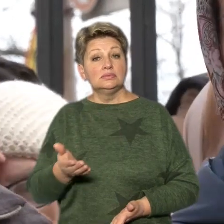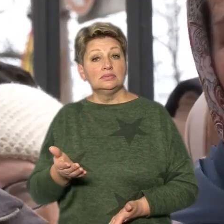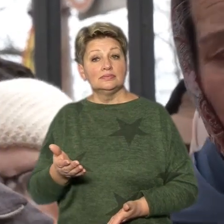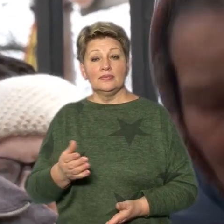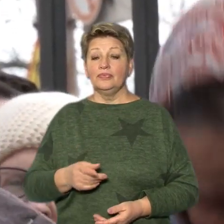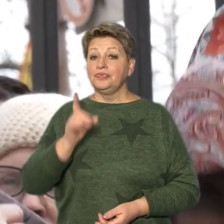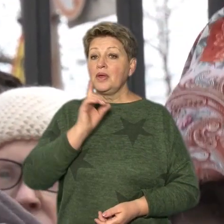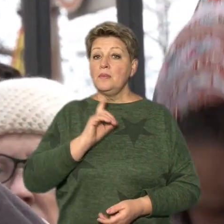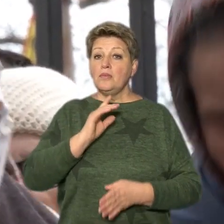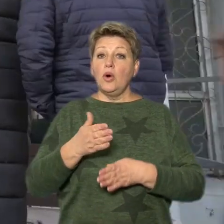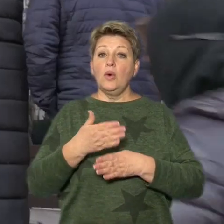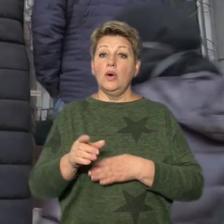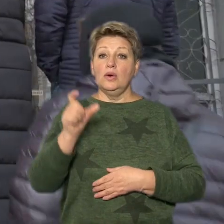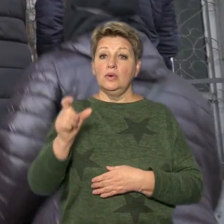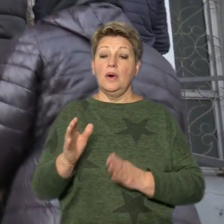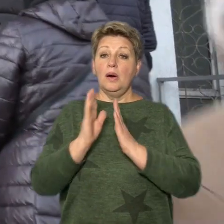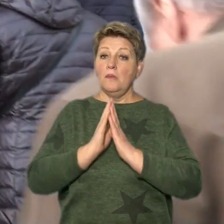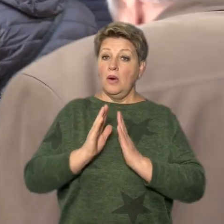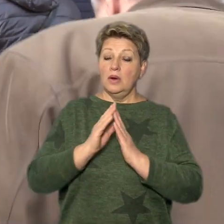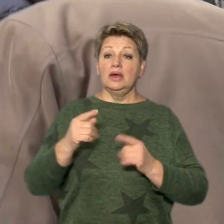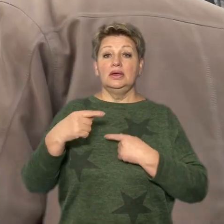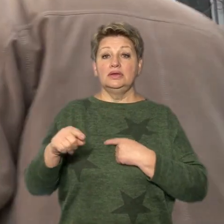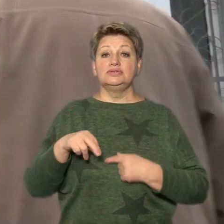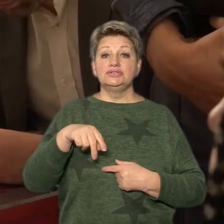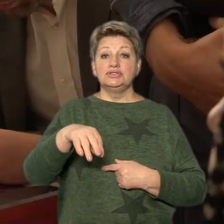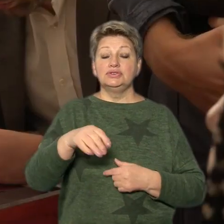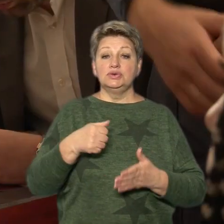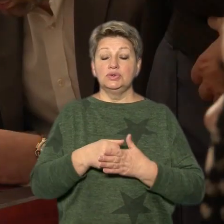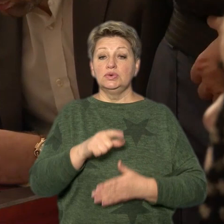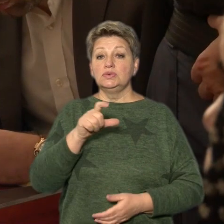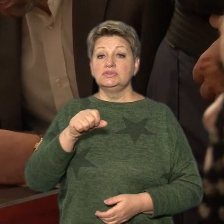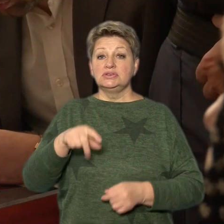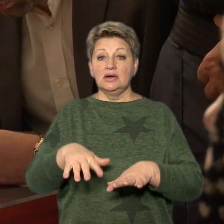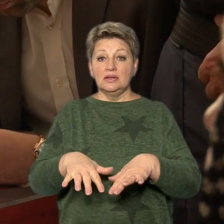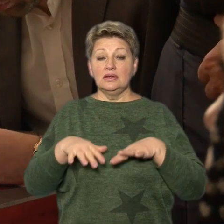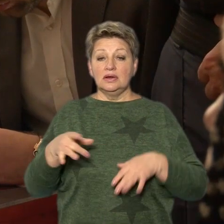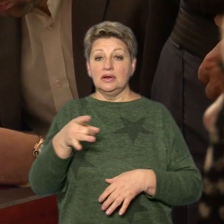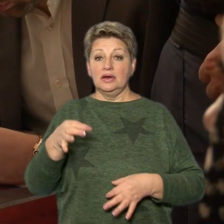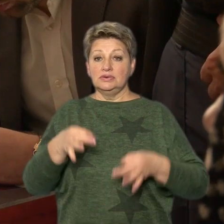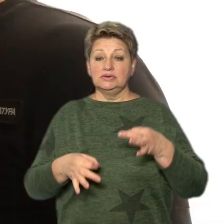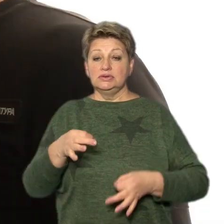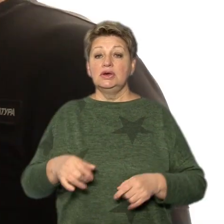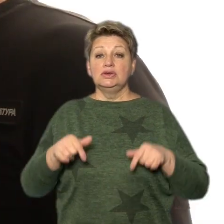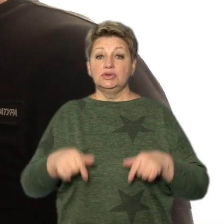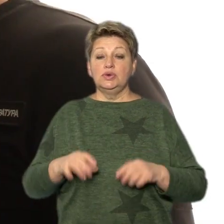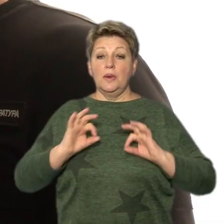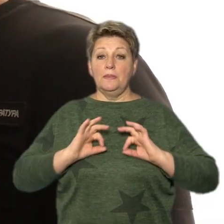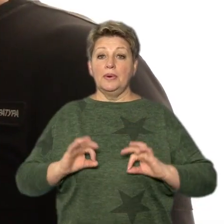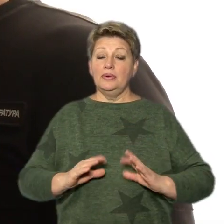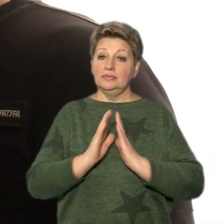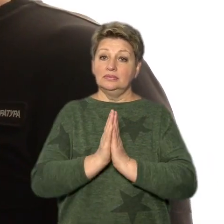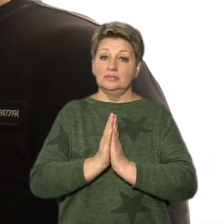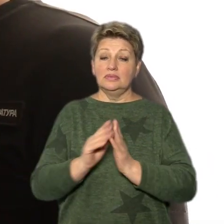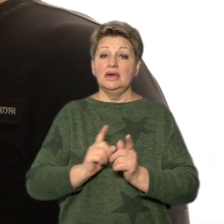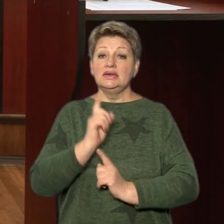Поки частина про чан молиться, інші прямують до залу Соснівського райсуду. Тут сьогодні прокурор Вадим Колумієць клопоча про зміну